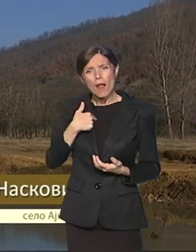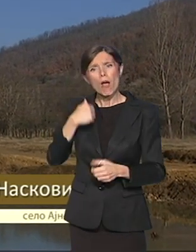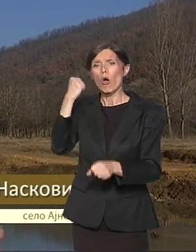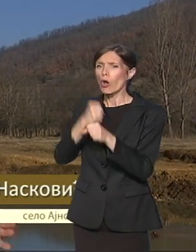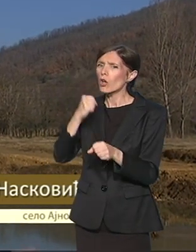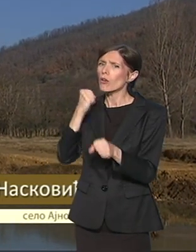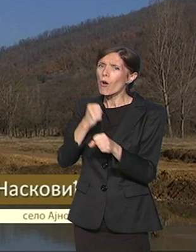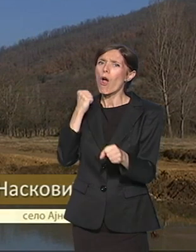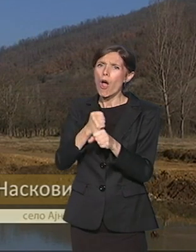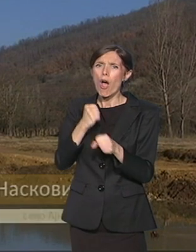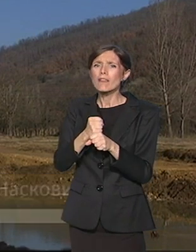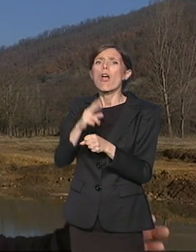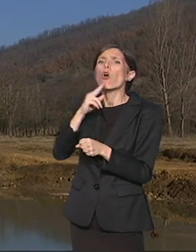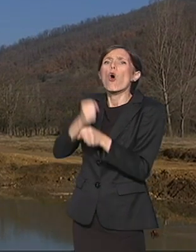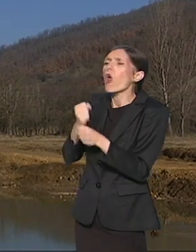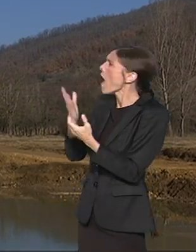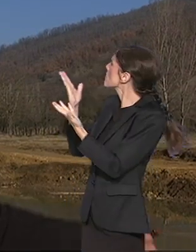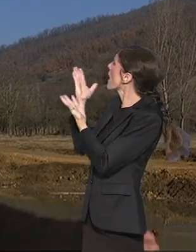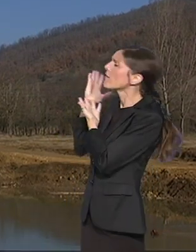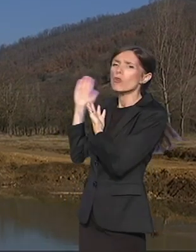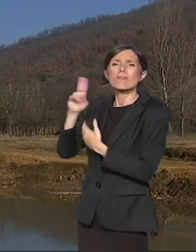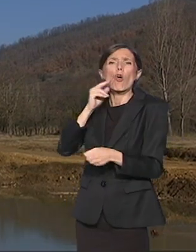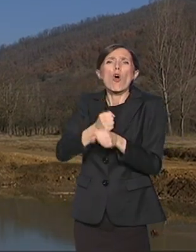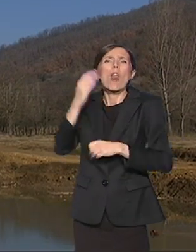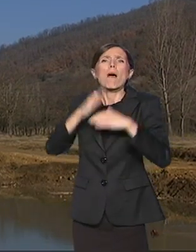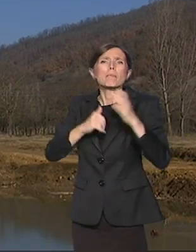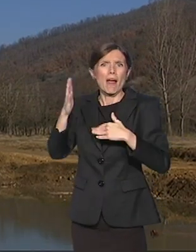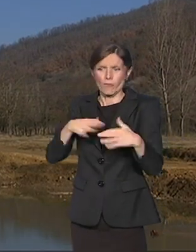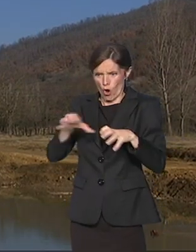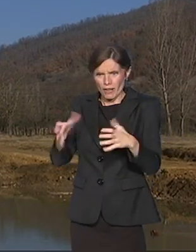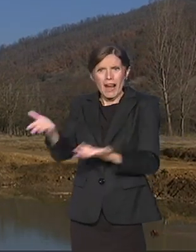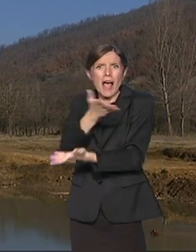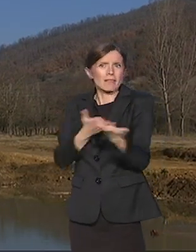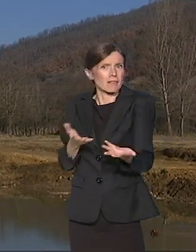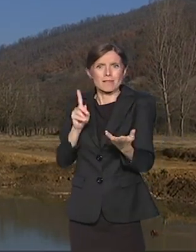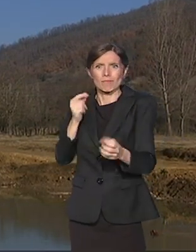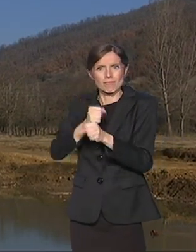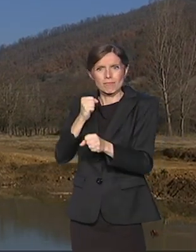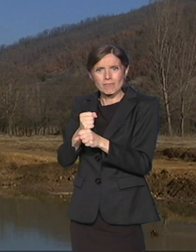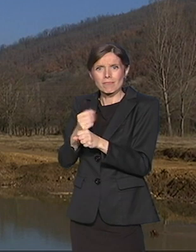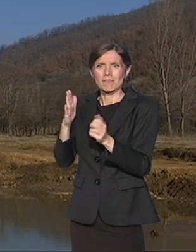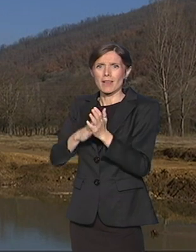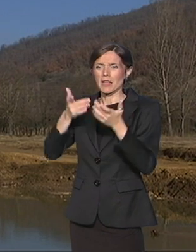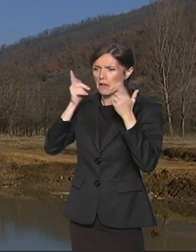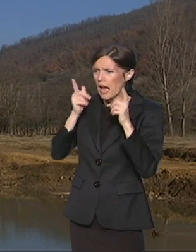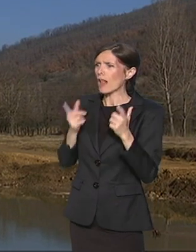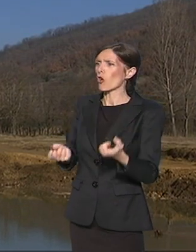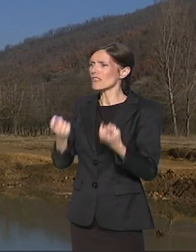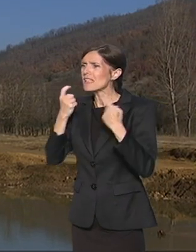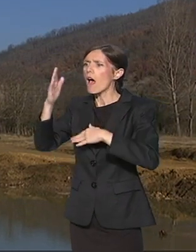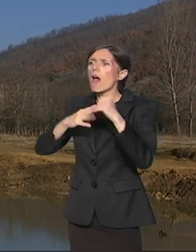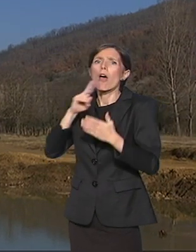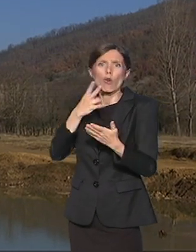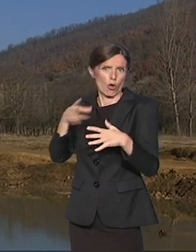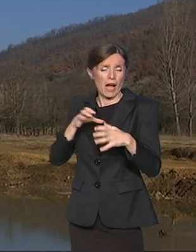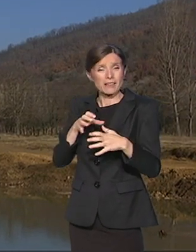Ovo, radnička ruka izgradila. Ovo, i gradovi, sela, i kuće, šta tako. Ali